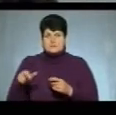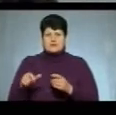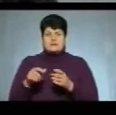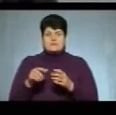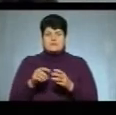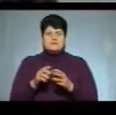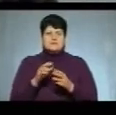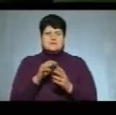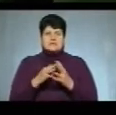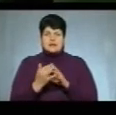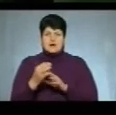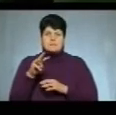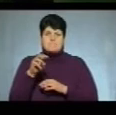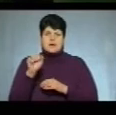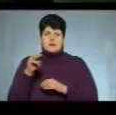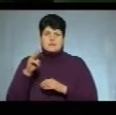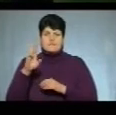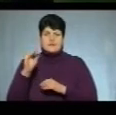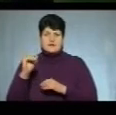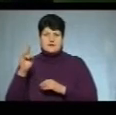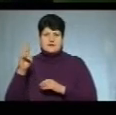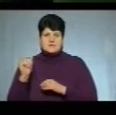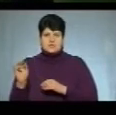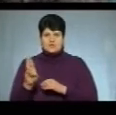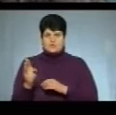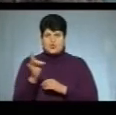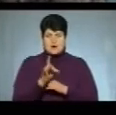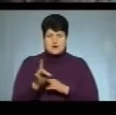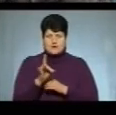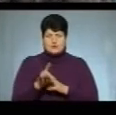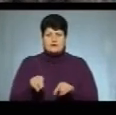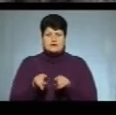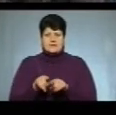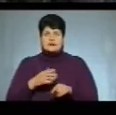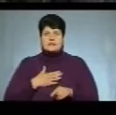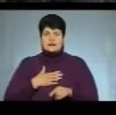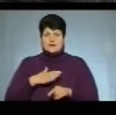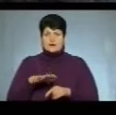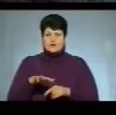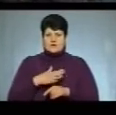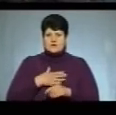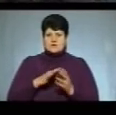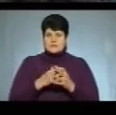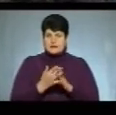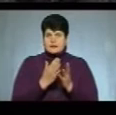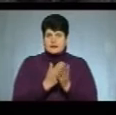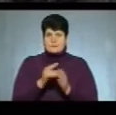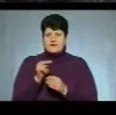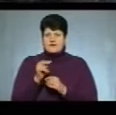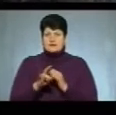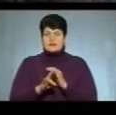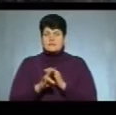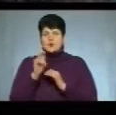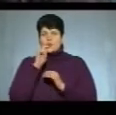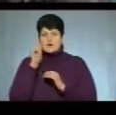Святої Покрови села Матвіївці Шумського району. Так як на території нашого села знаходиться Православна